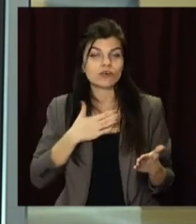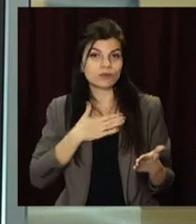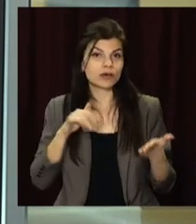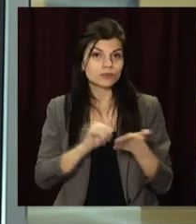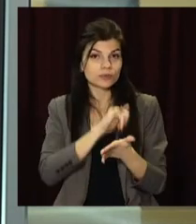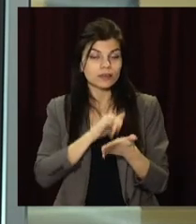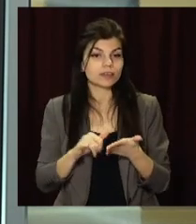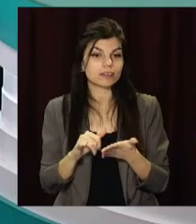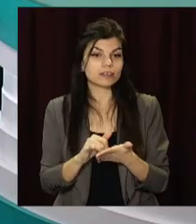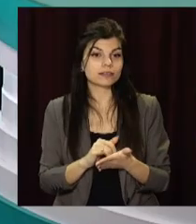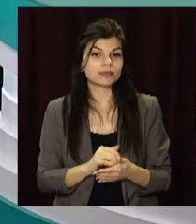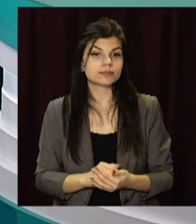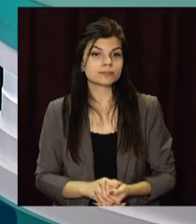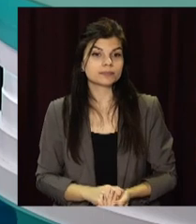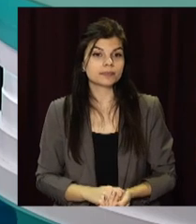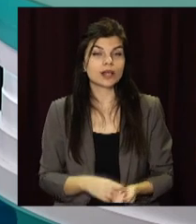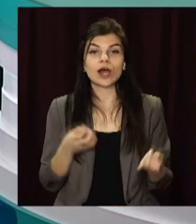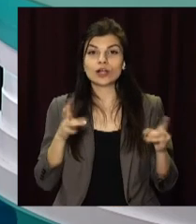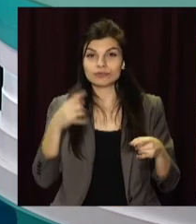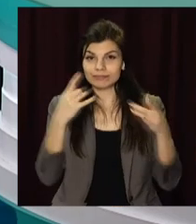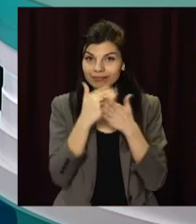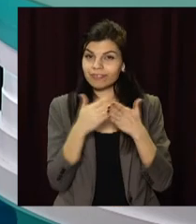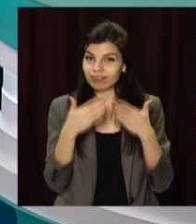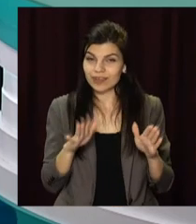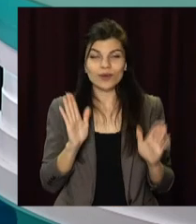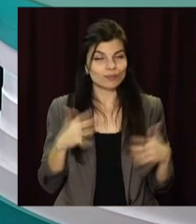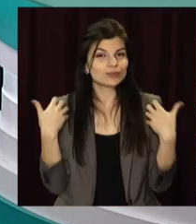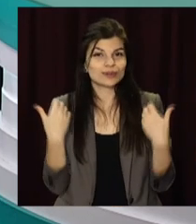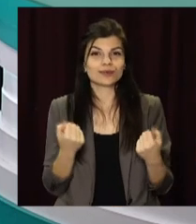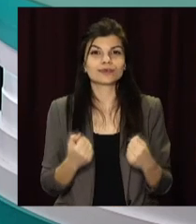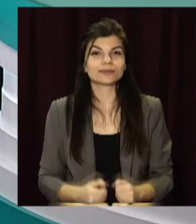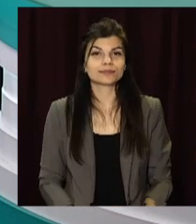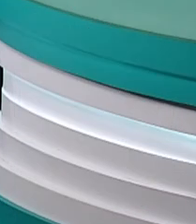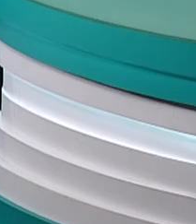на нашому ютуб-каналі. Залишайтеся з відкритим та будьте здорові!